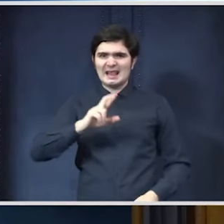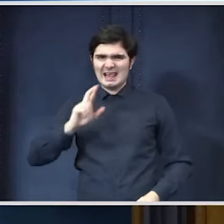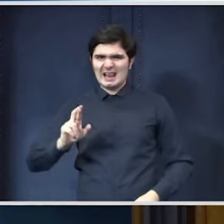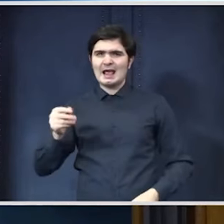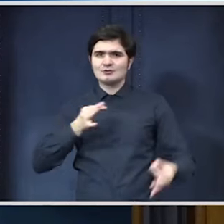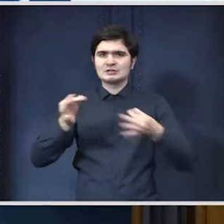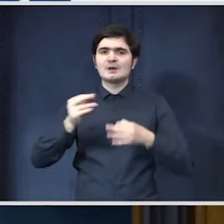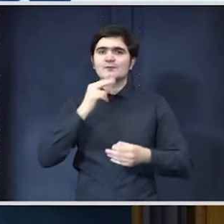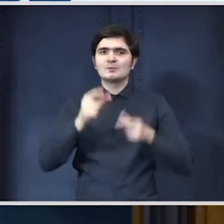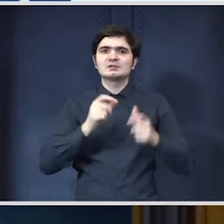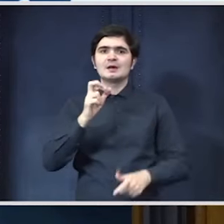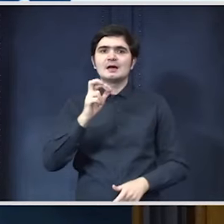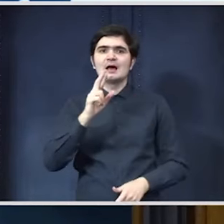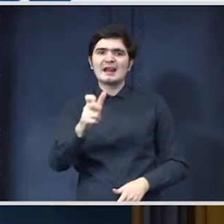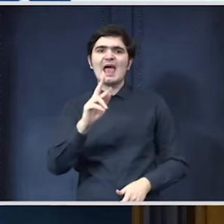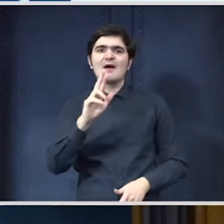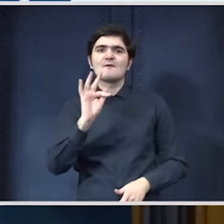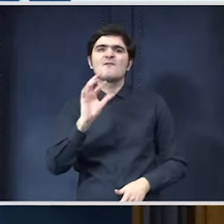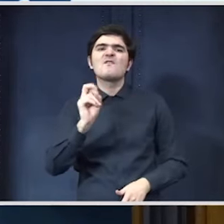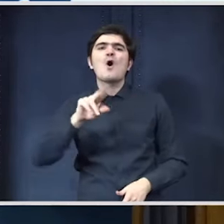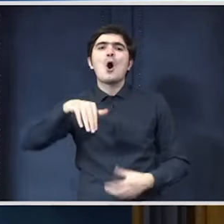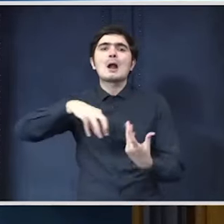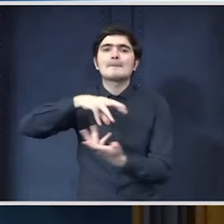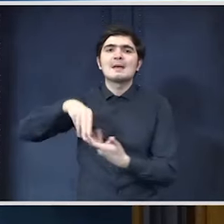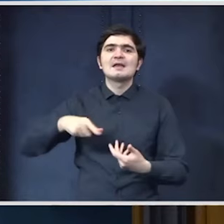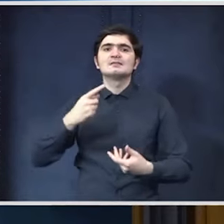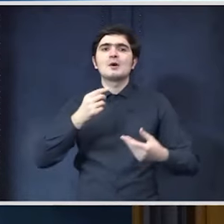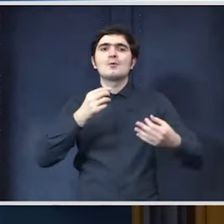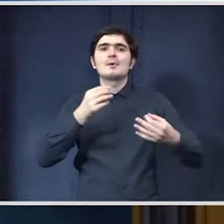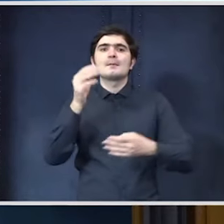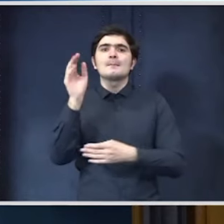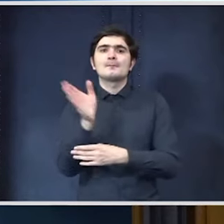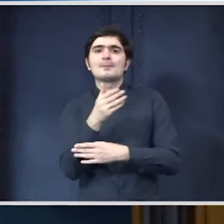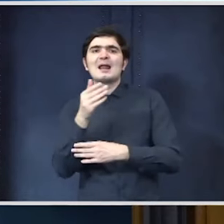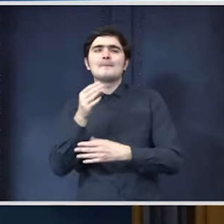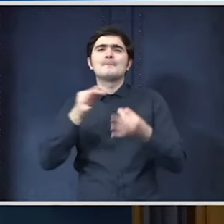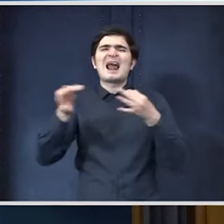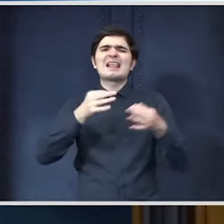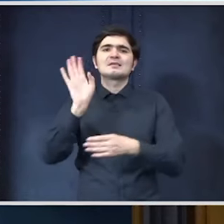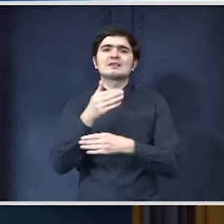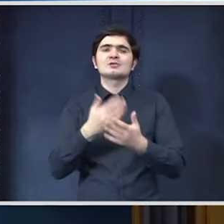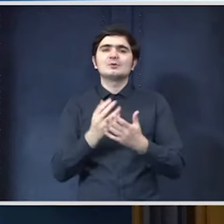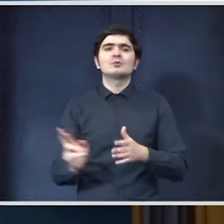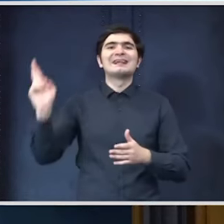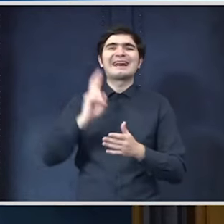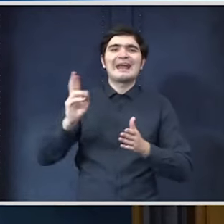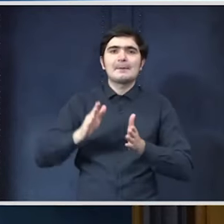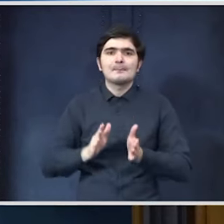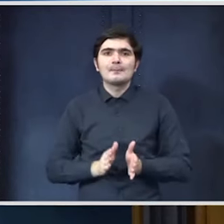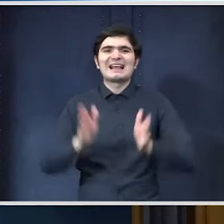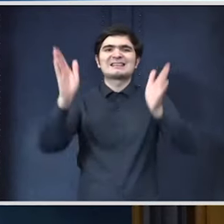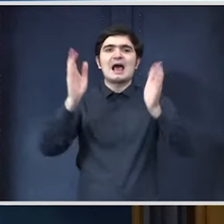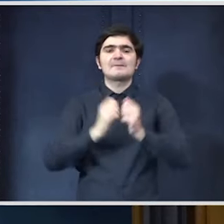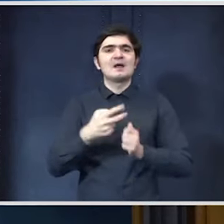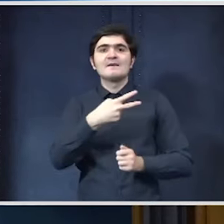despre reforme. Este un plan național de relansare și fără reforme, cu banii nu rezolvi totul.